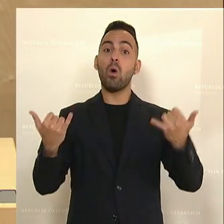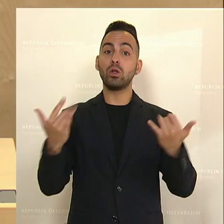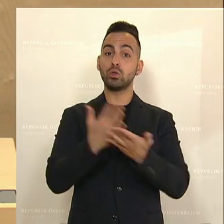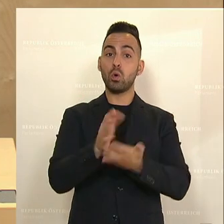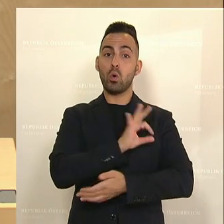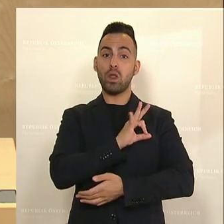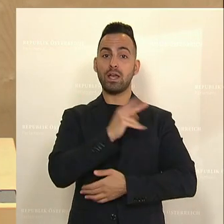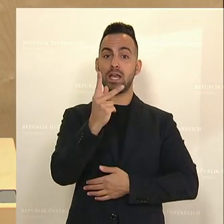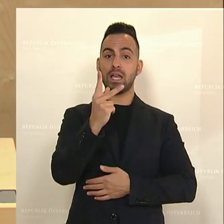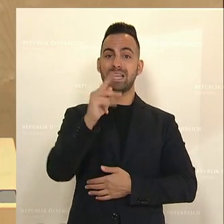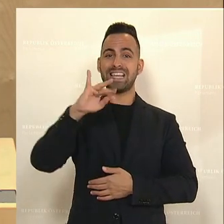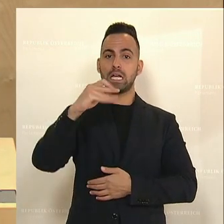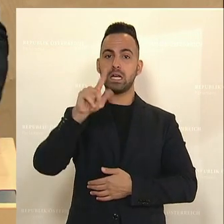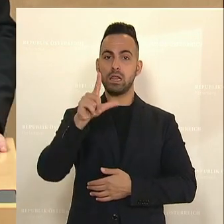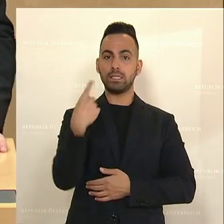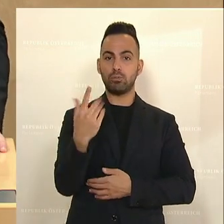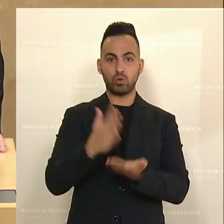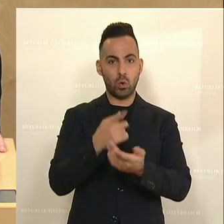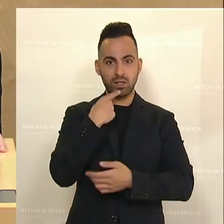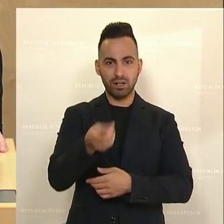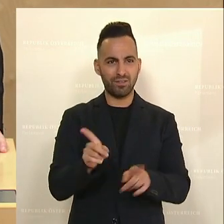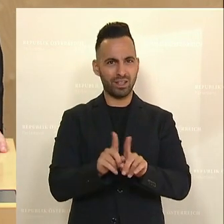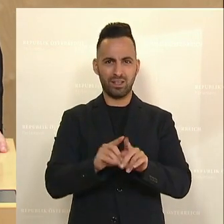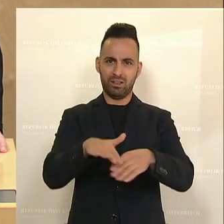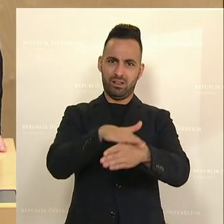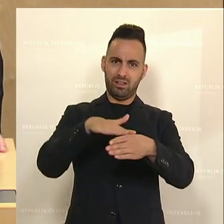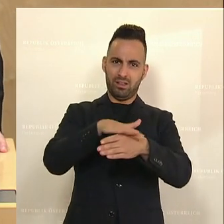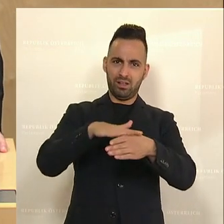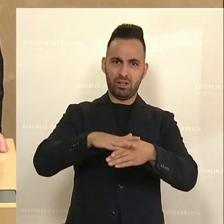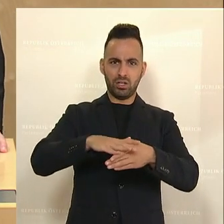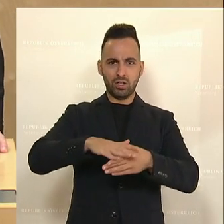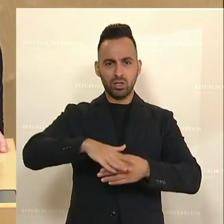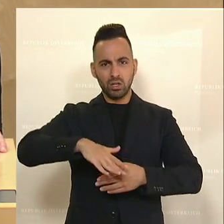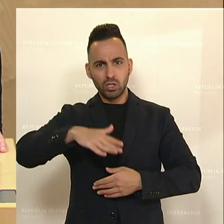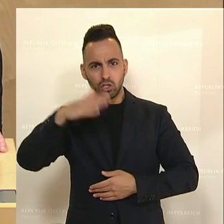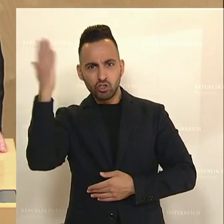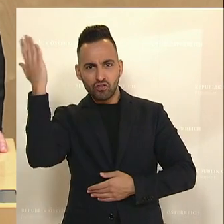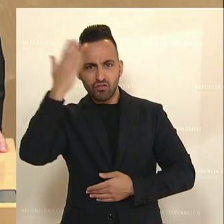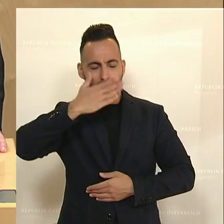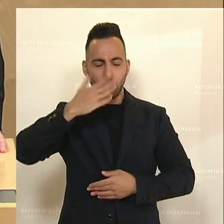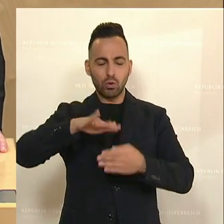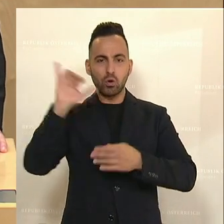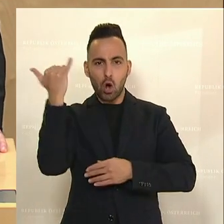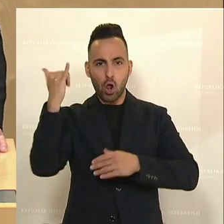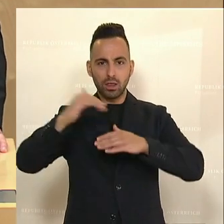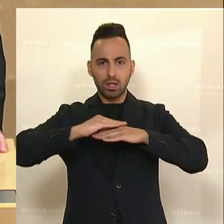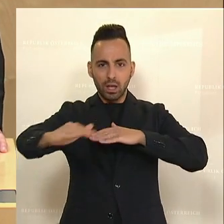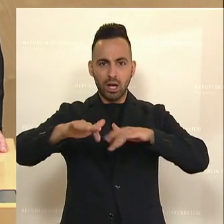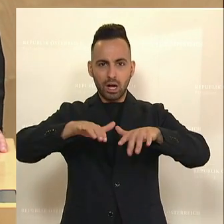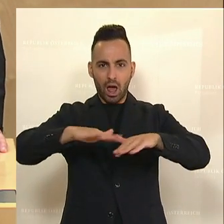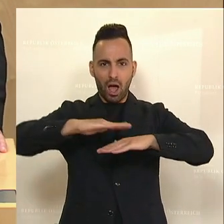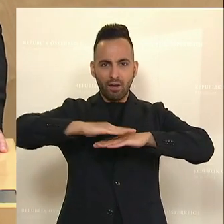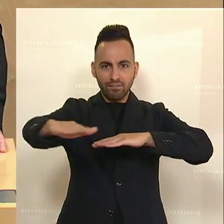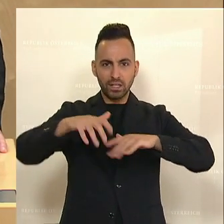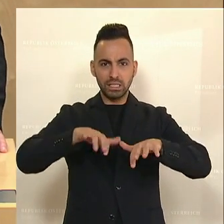Kollegen Kickl angesprochen worden, man einen vergoldeten Bösendorfer-Flügel zu kaufen. 36